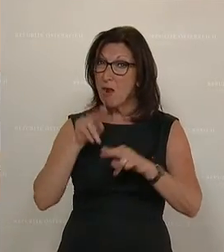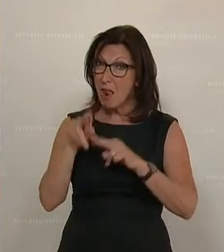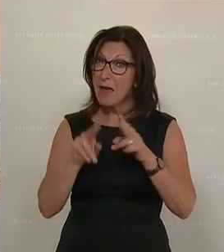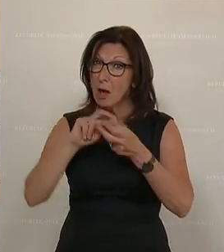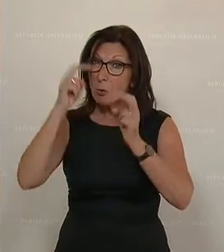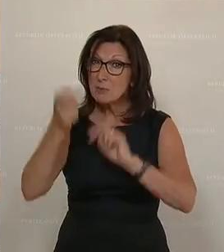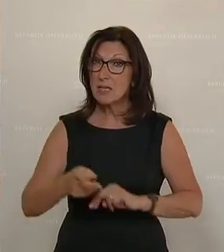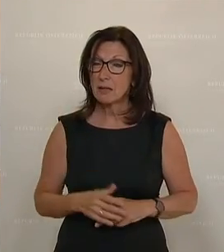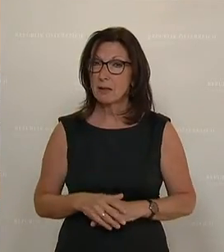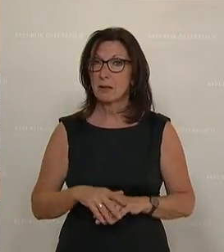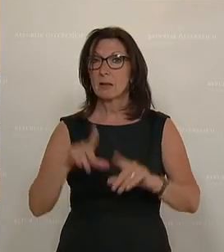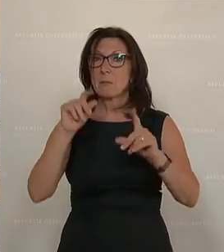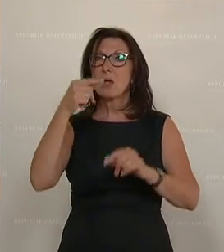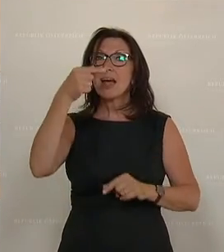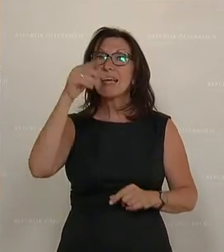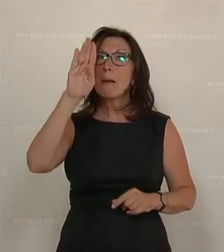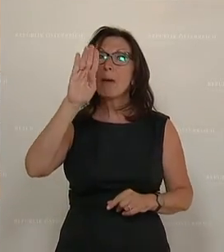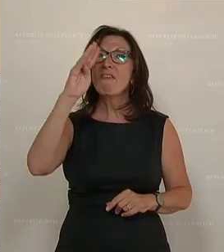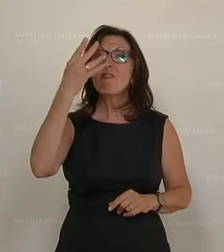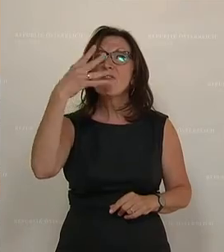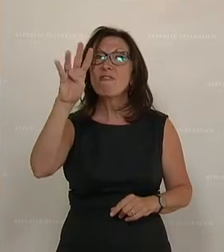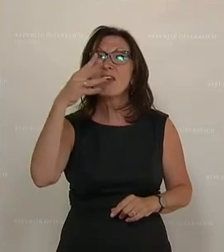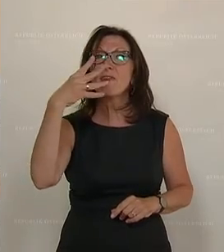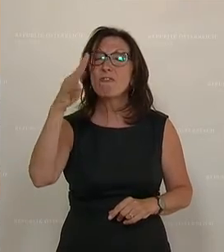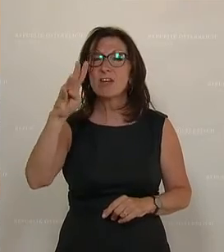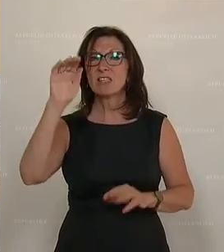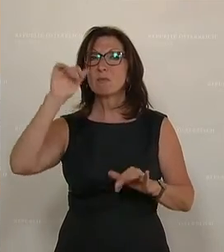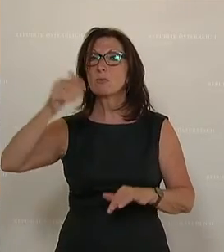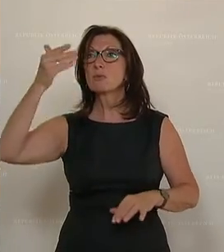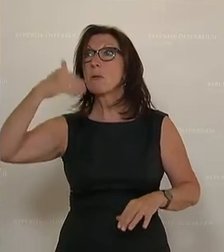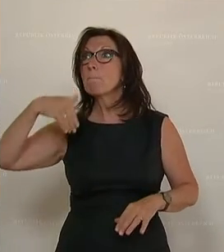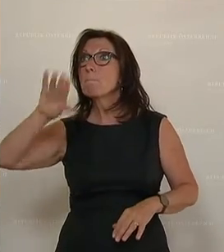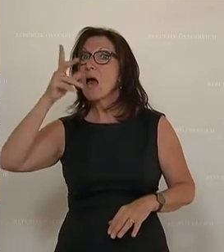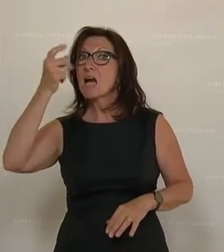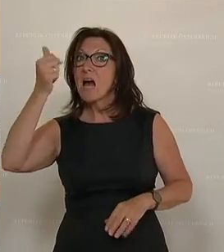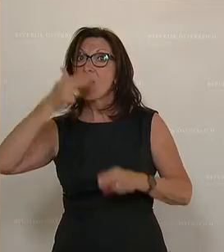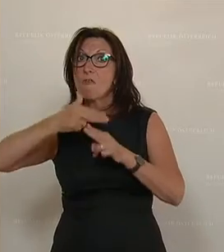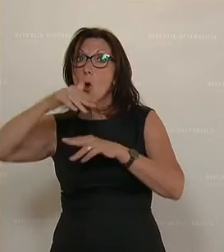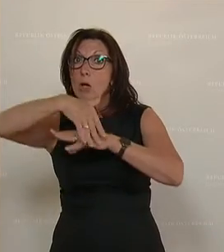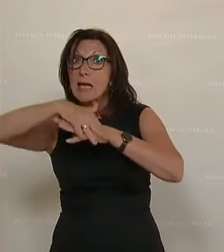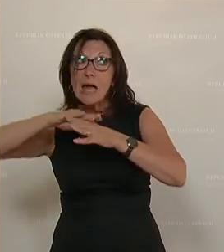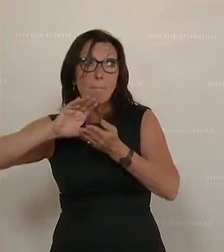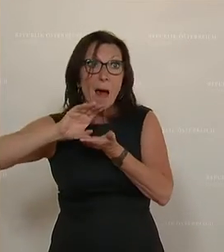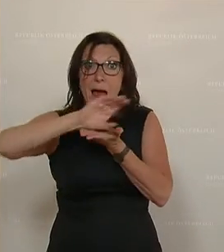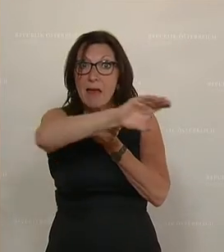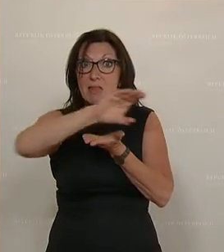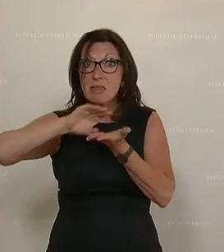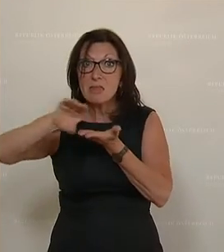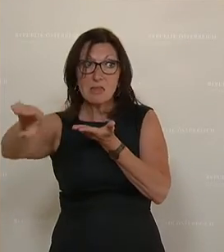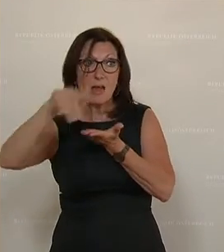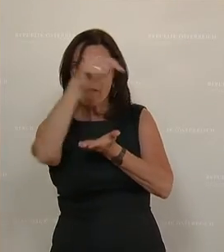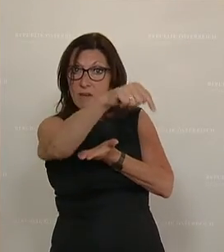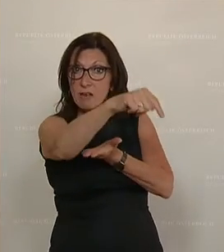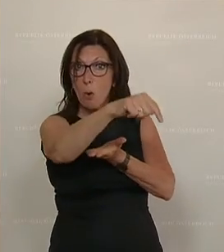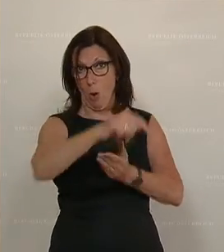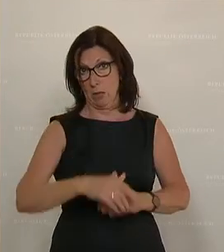in der GB 44 mehr Geld an die Gemeinden geben, weil nur dort kommt das Geld